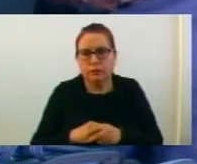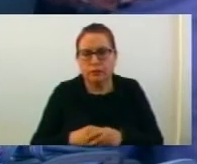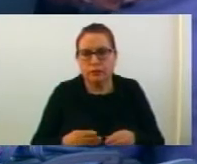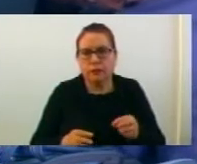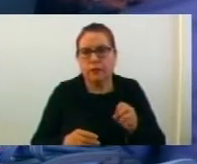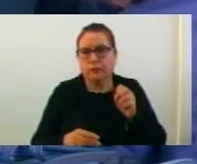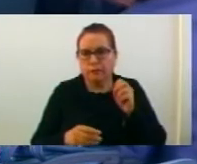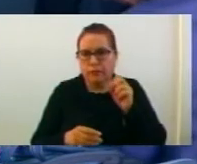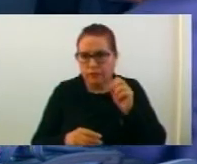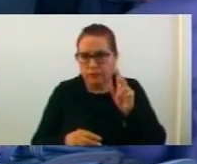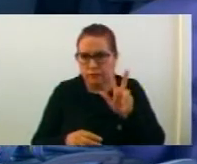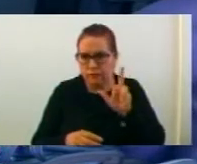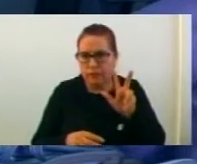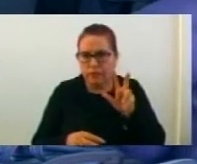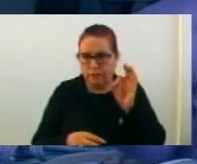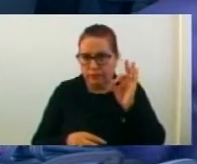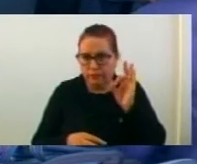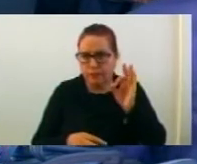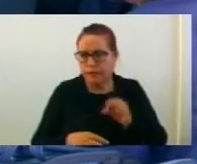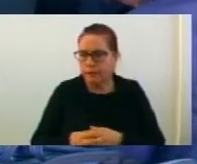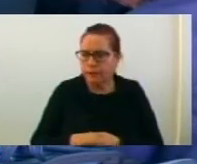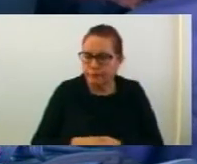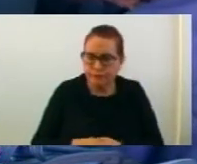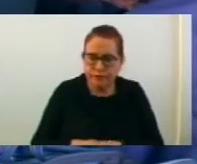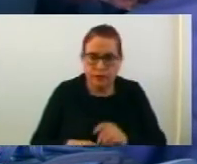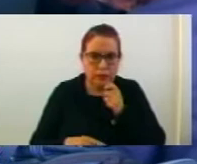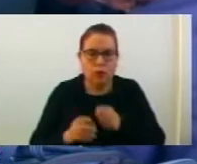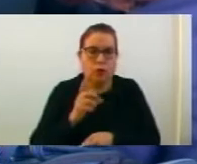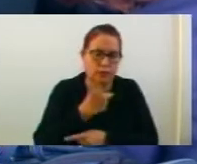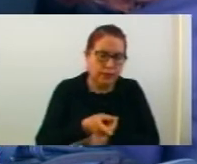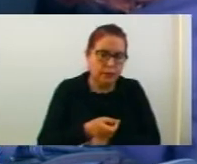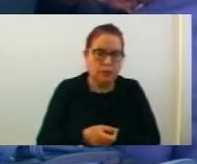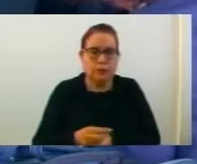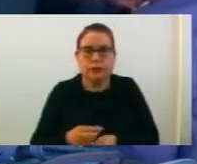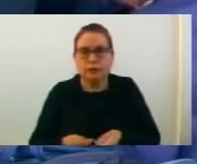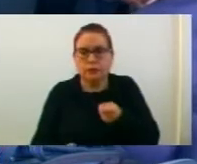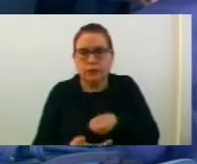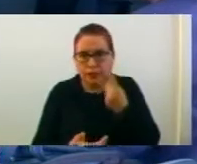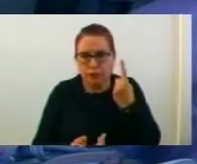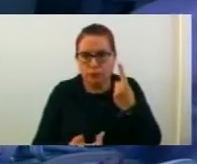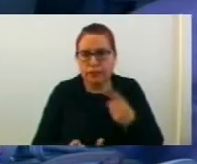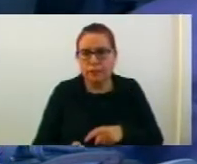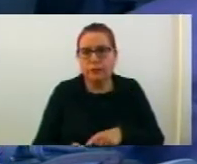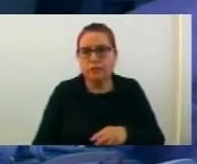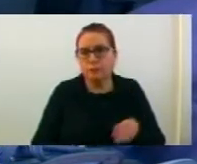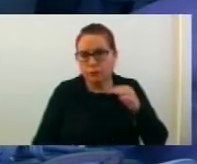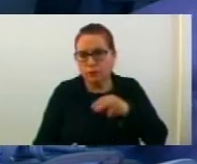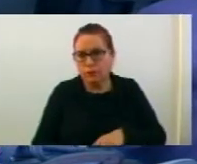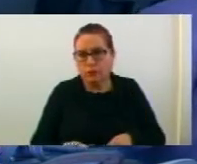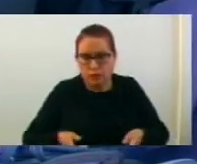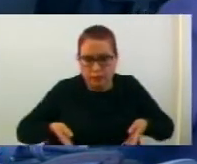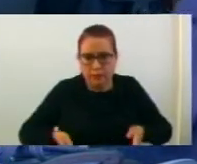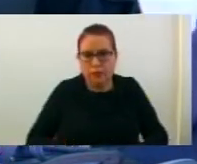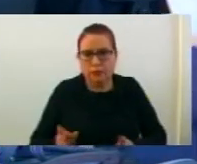гласа за, 10 ден против, 10 ден воздржан. Донесе одлука за доделување еднократна парична помош за